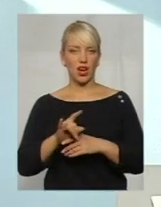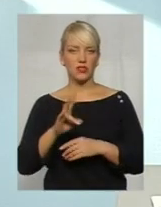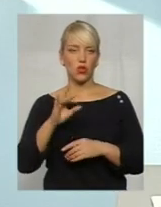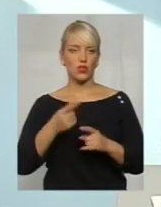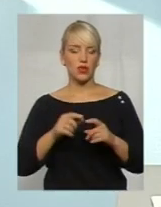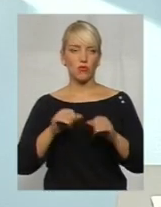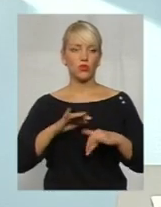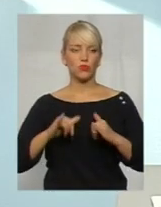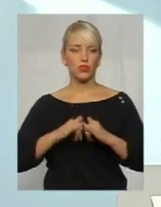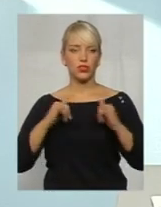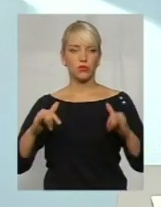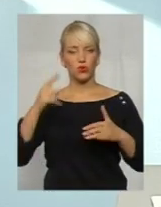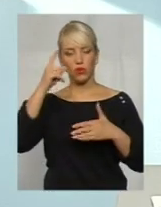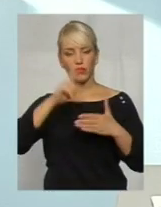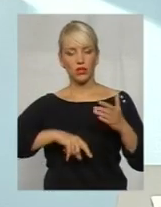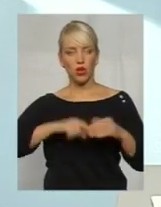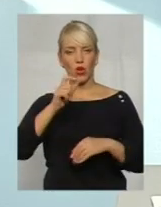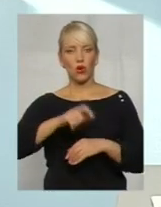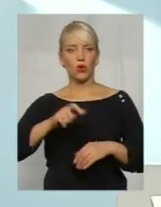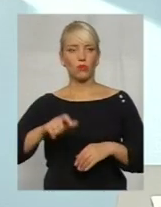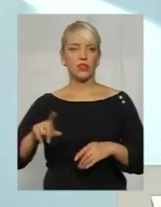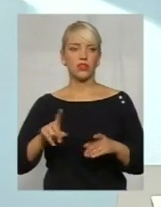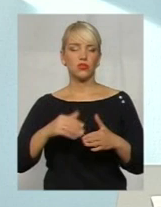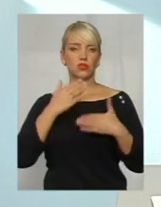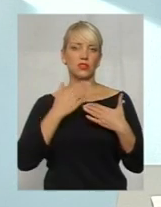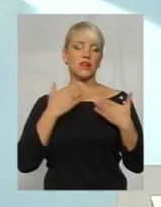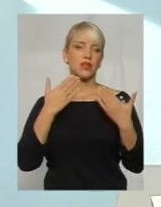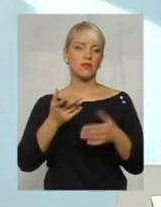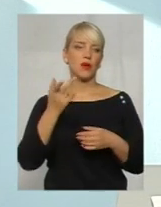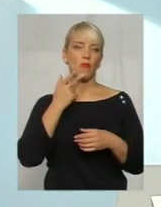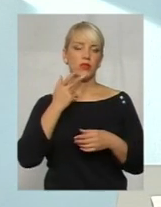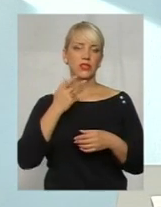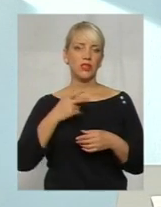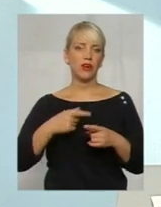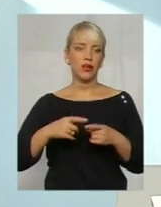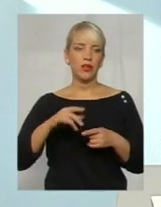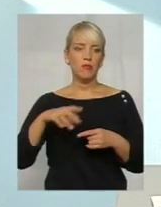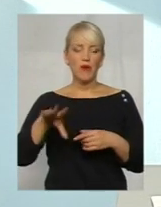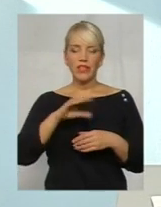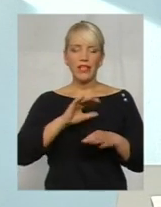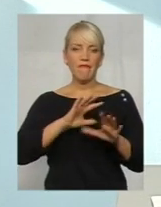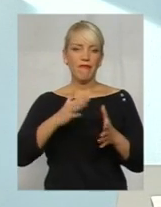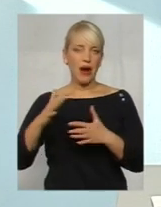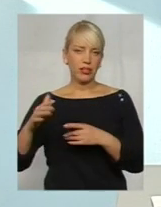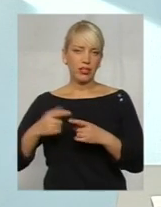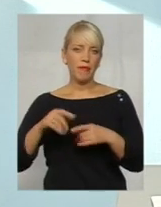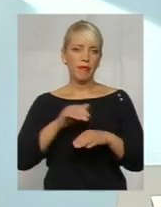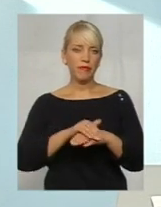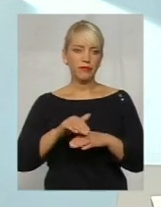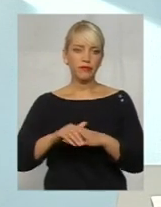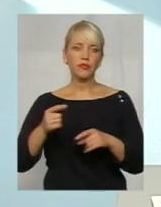може збільшилась довіра громадян, що звертаються по всім майже фактам з приводу